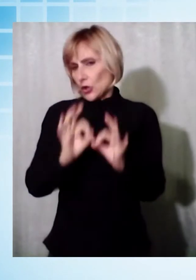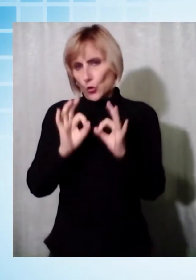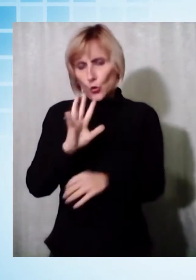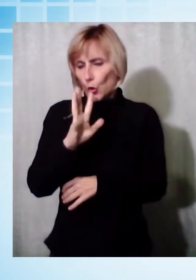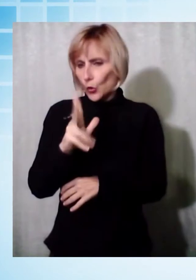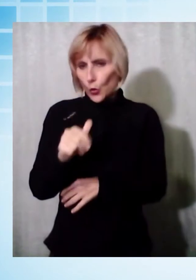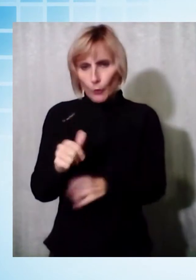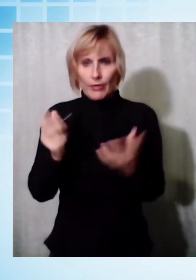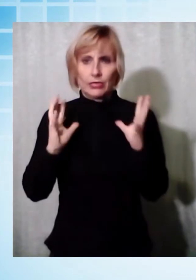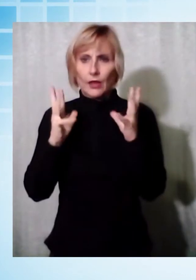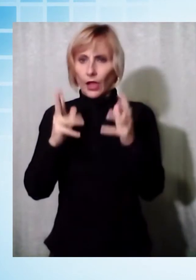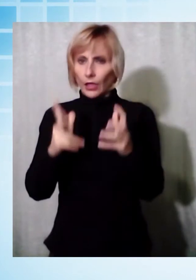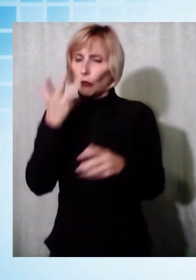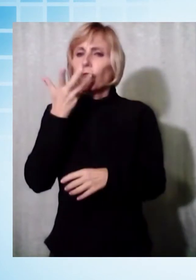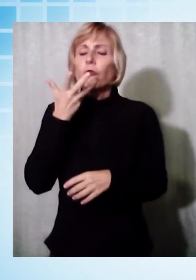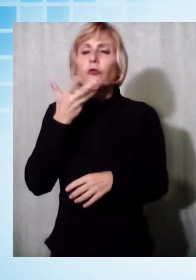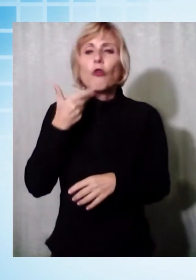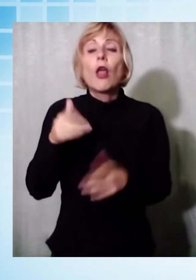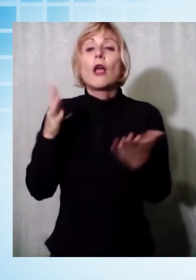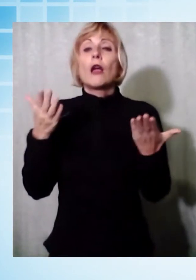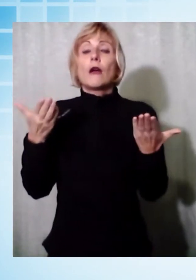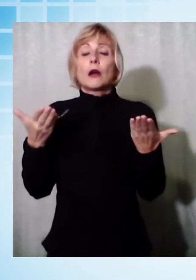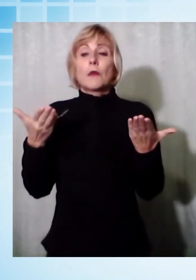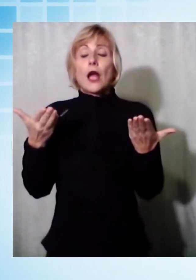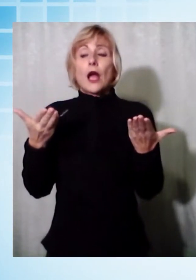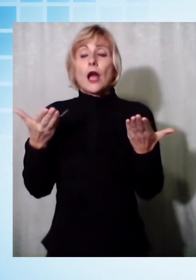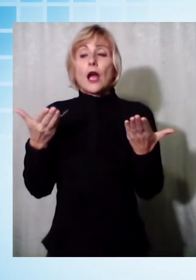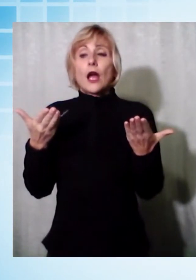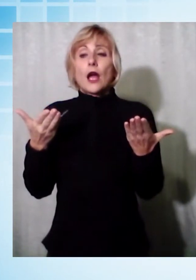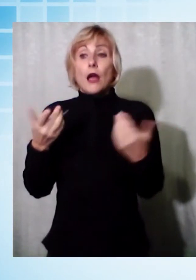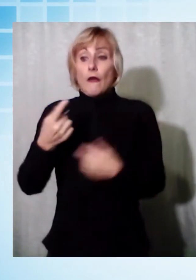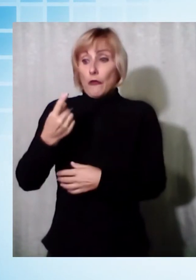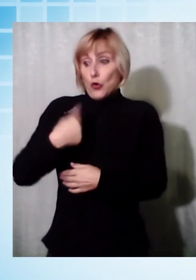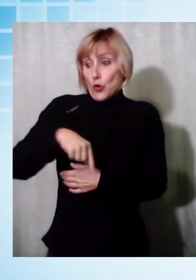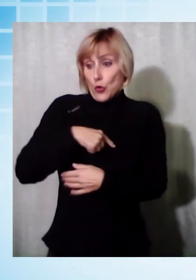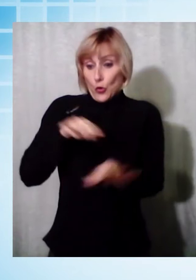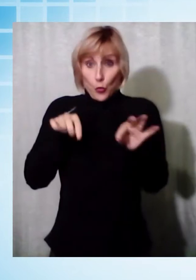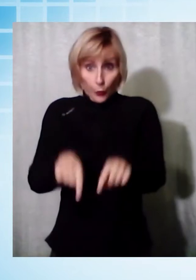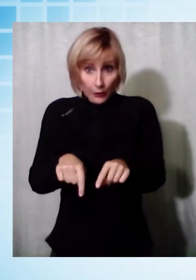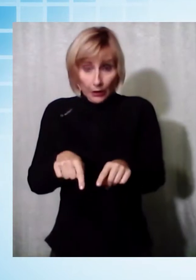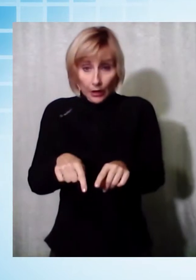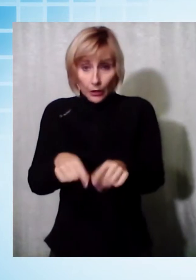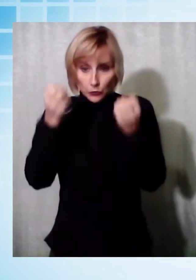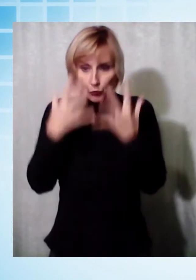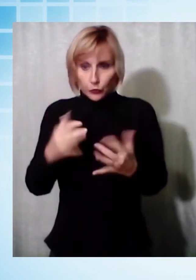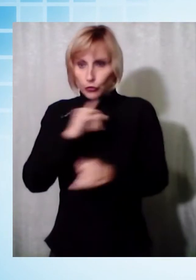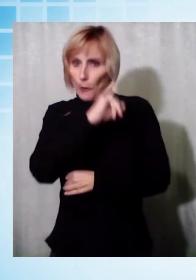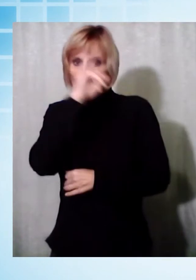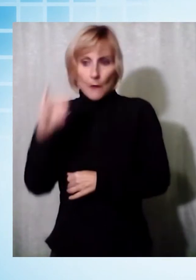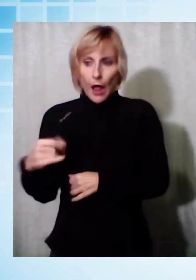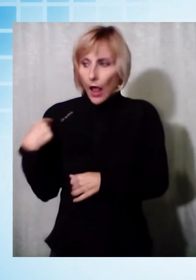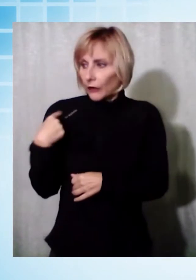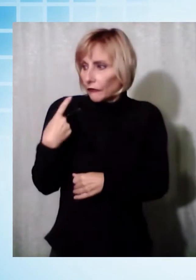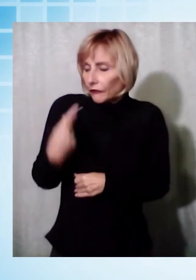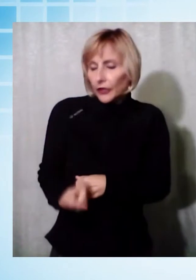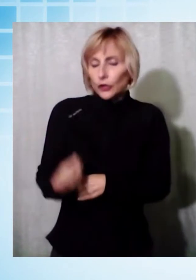Dalle nostre parti non era mai successo, noi non avevamo mai avuto furti,